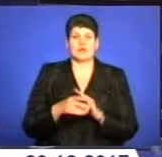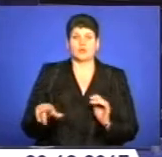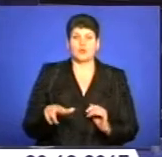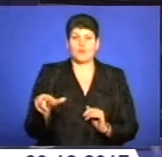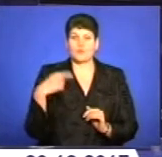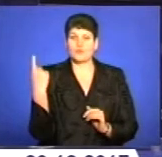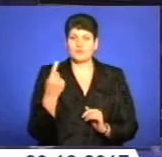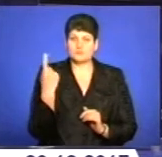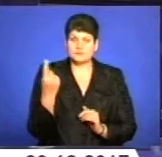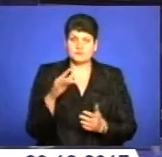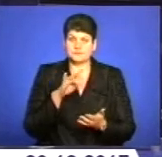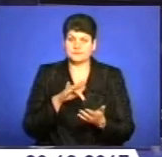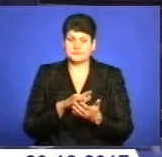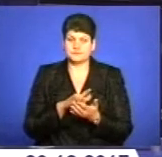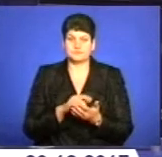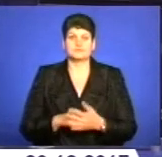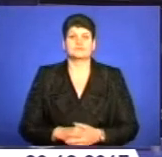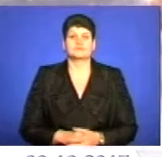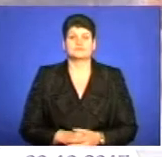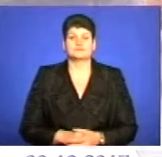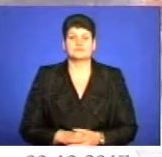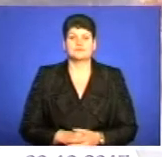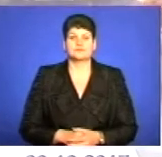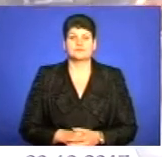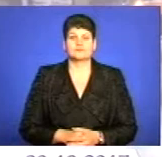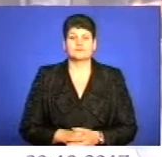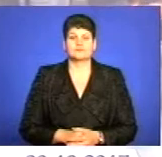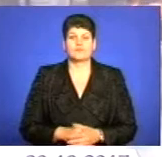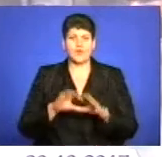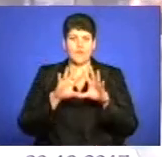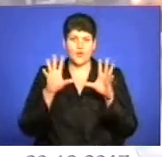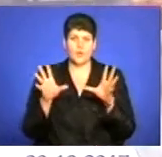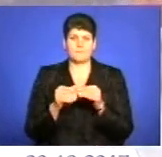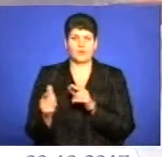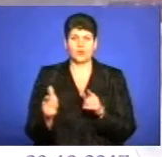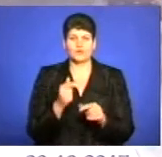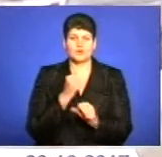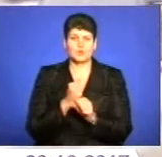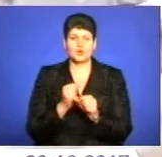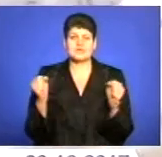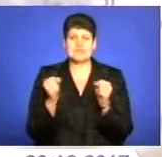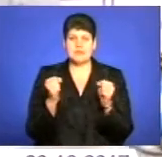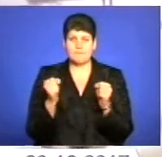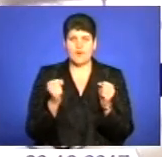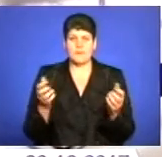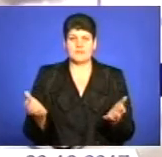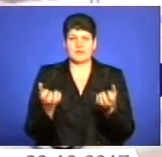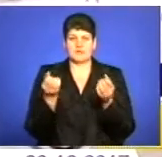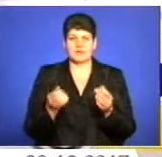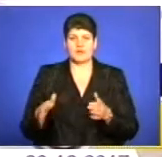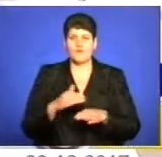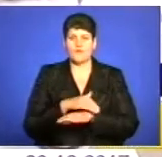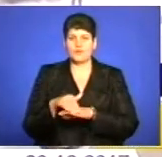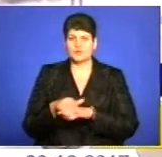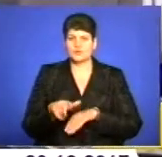центру, дізнавалися наші кореспонденти. Комплекс підготовчих робіт до зимового утримання вуличної мережі у